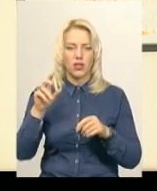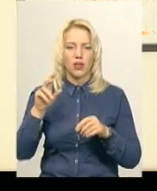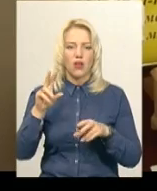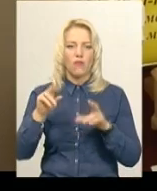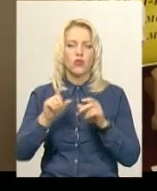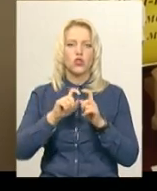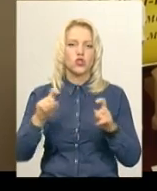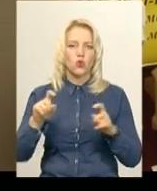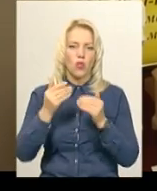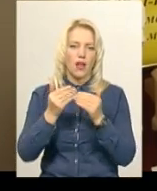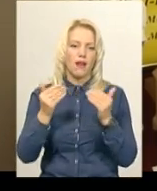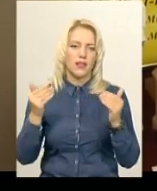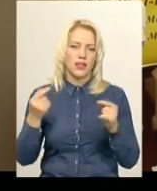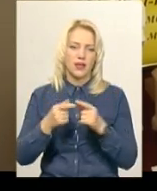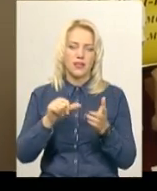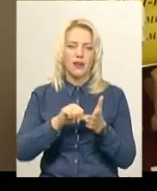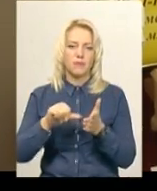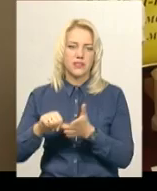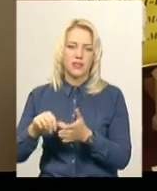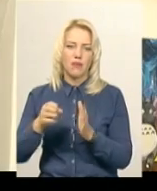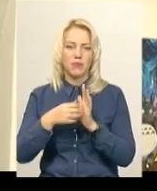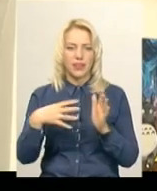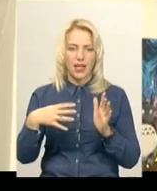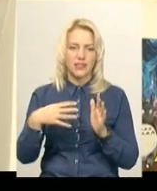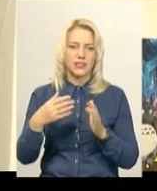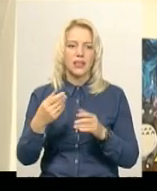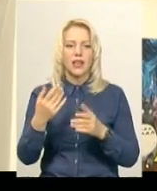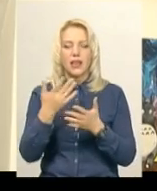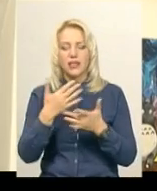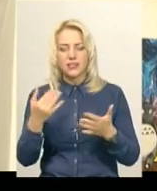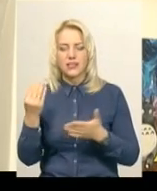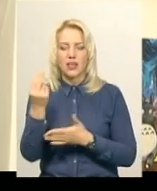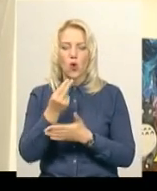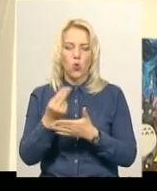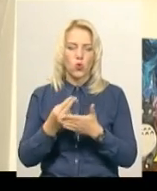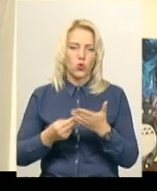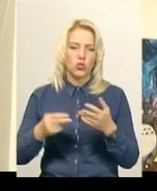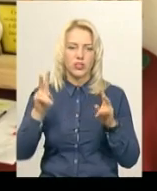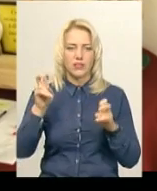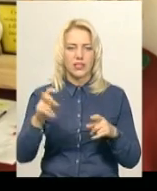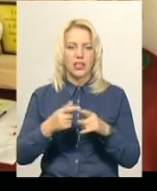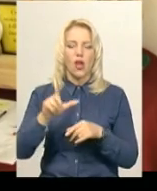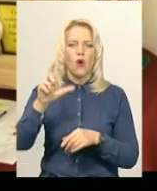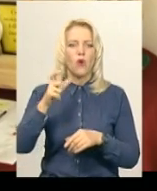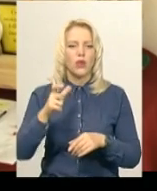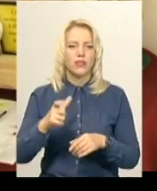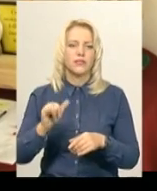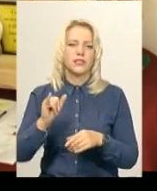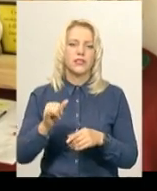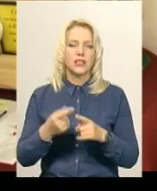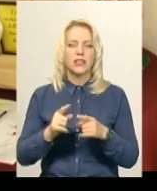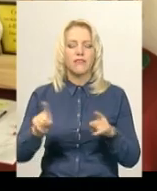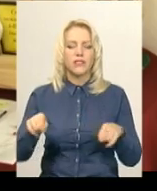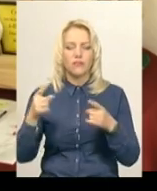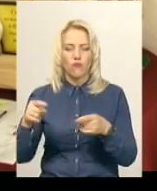-галерея. На виставці представлені понад 15 різних художніх стилів. Від малюнку олівцем до створення скульптури з пластикових пляшок. На